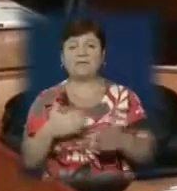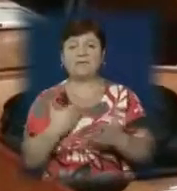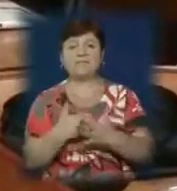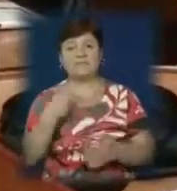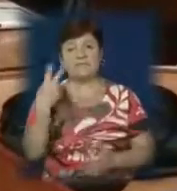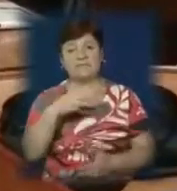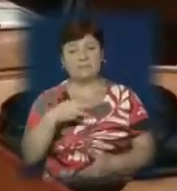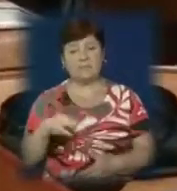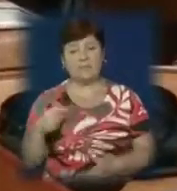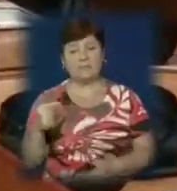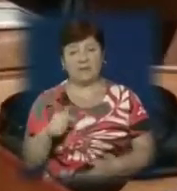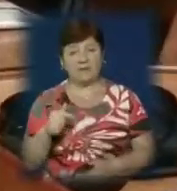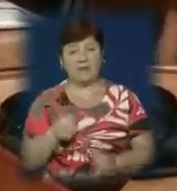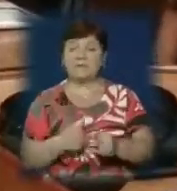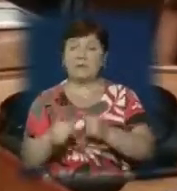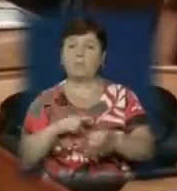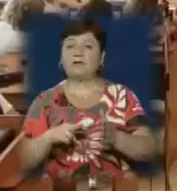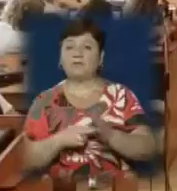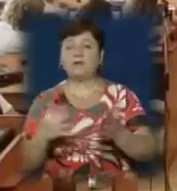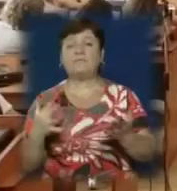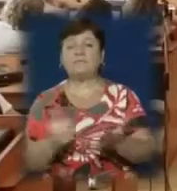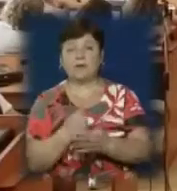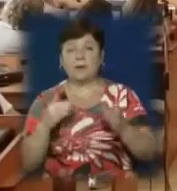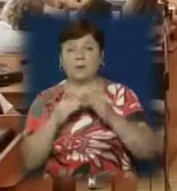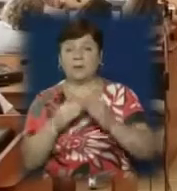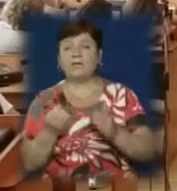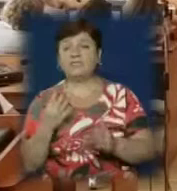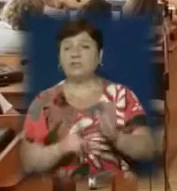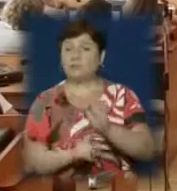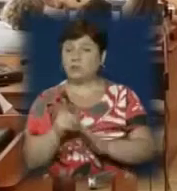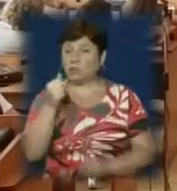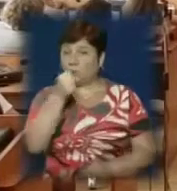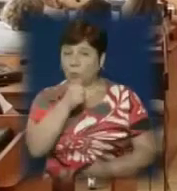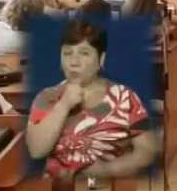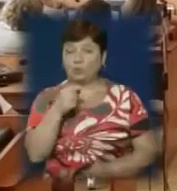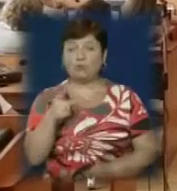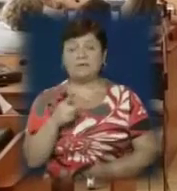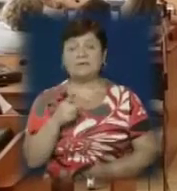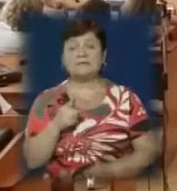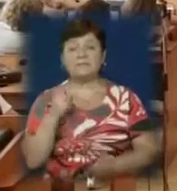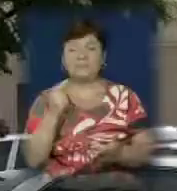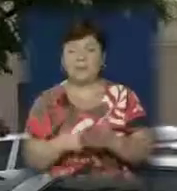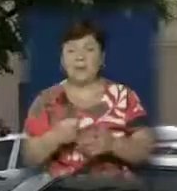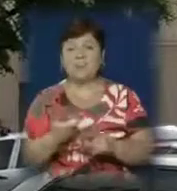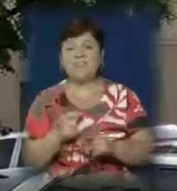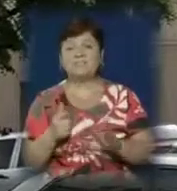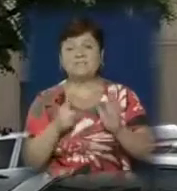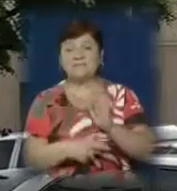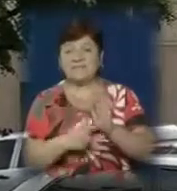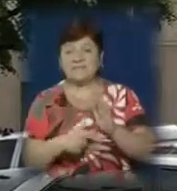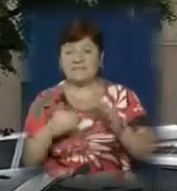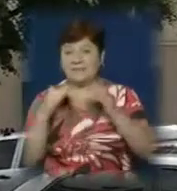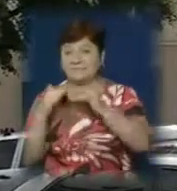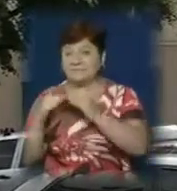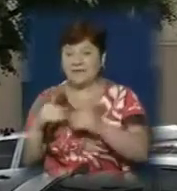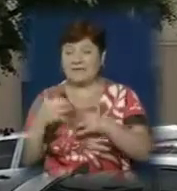20 мільйонів гривень. Саме стільки планували виручити за будівлі ще на початку року. Та тоді з молотка мали піти більше 70 об'єктів нерухомості.